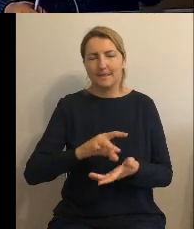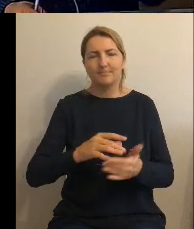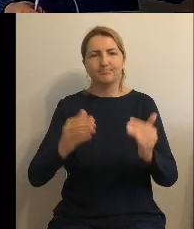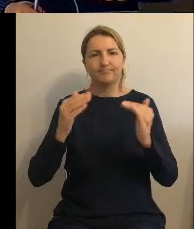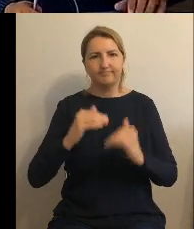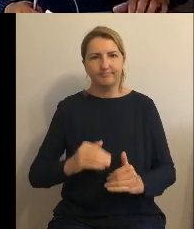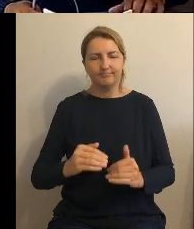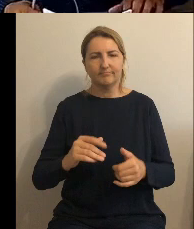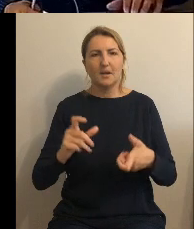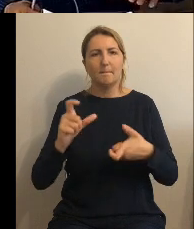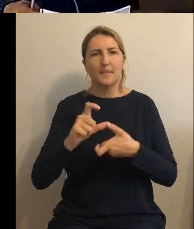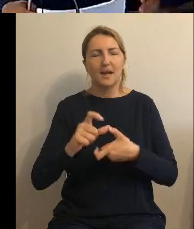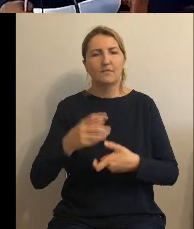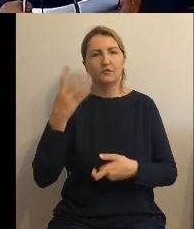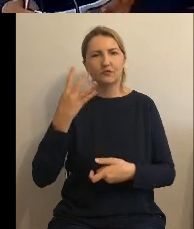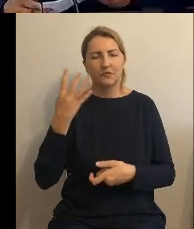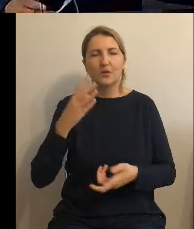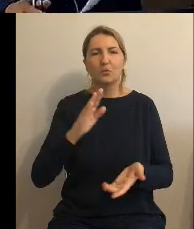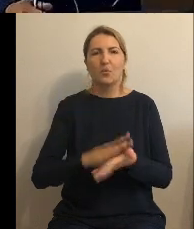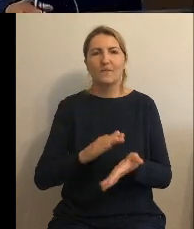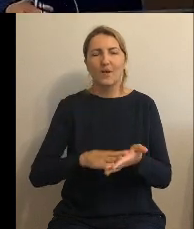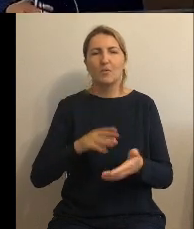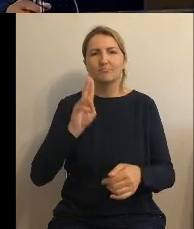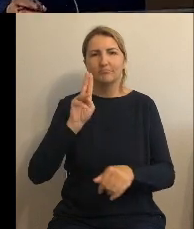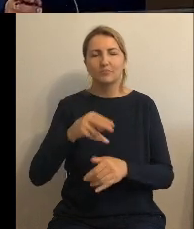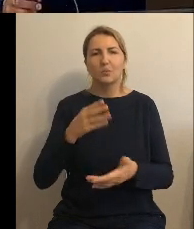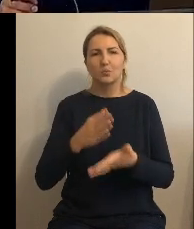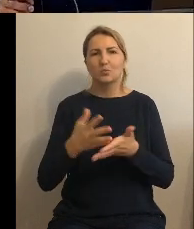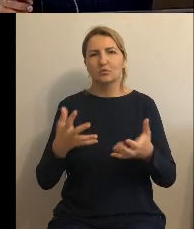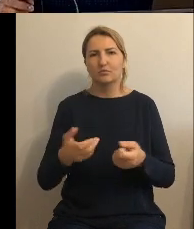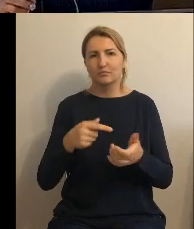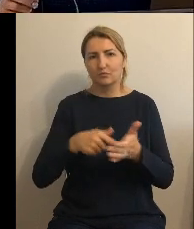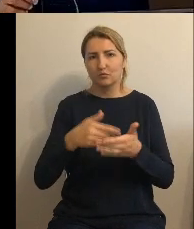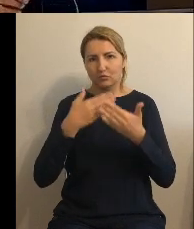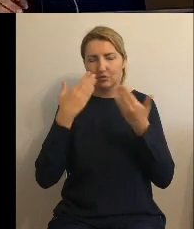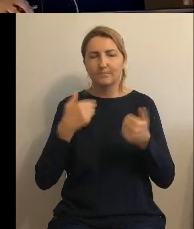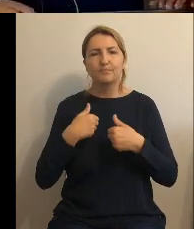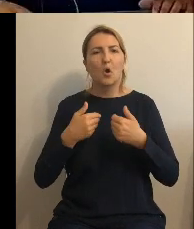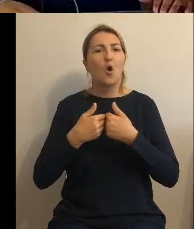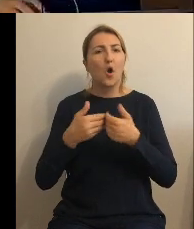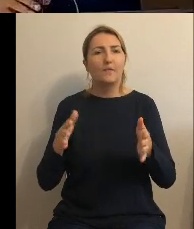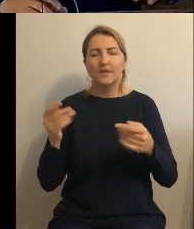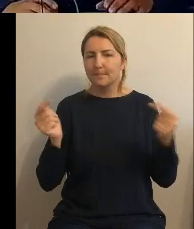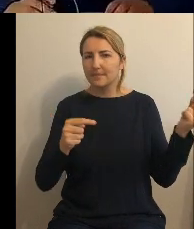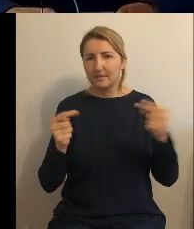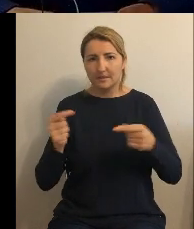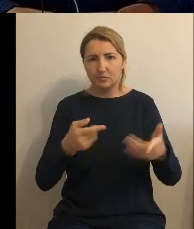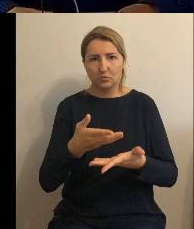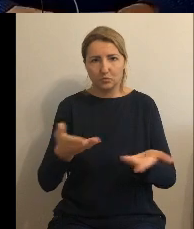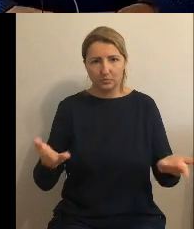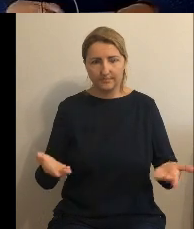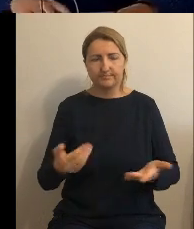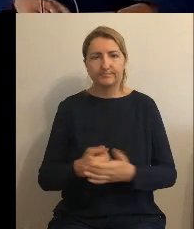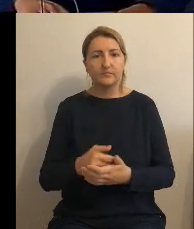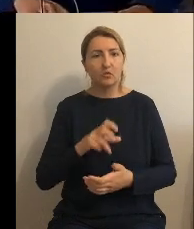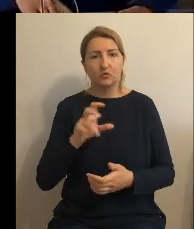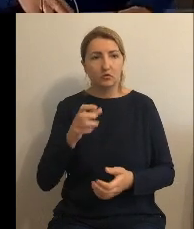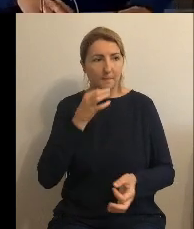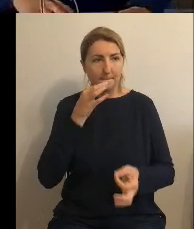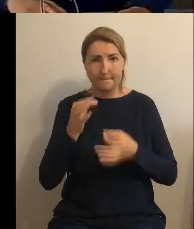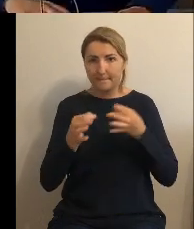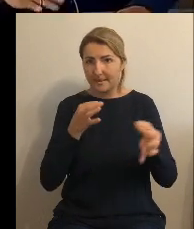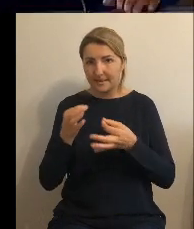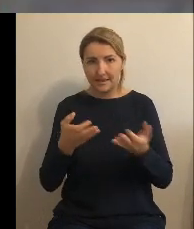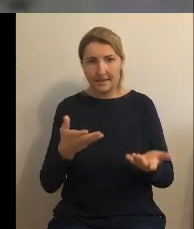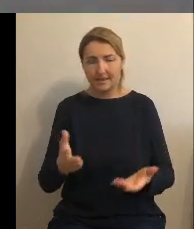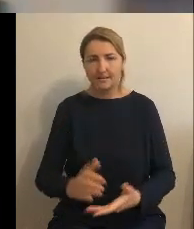z dniem podjęcia. Otwieram dyskusję do odczytanego projektu uchwały. Czy są jakieś zapytania? Panie wójcie, proszę bardzo.